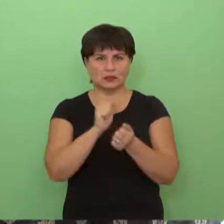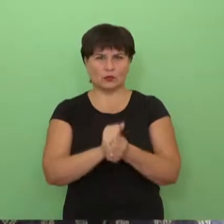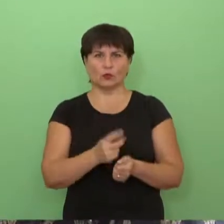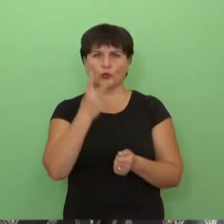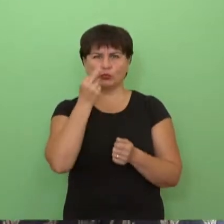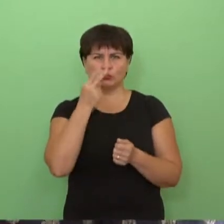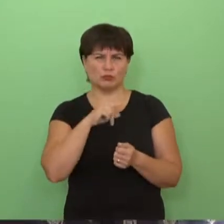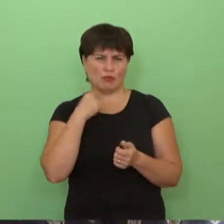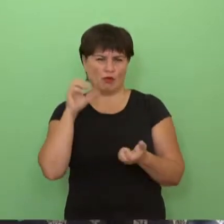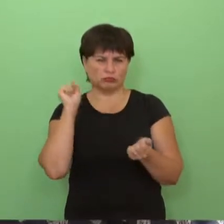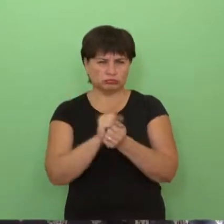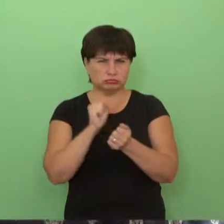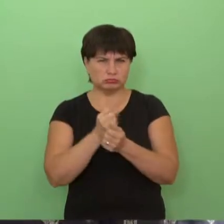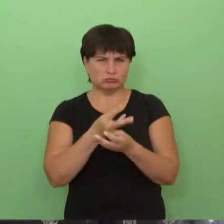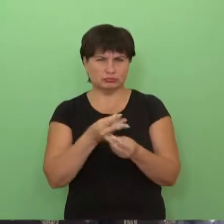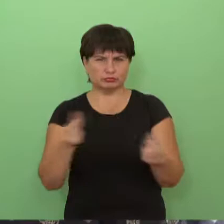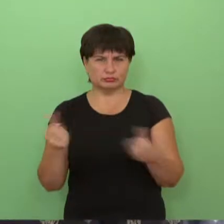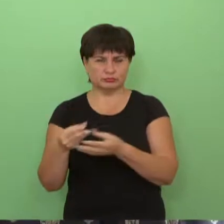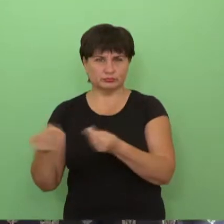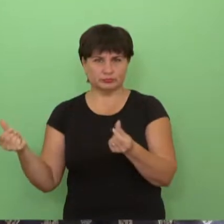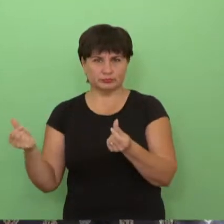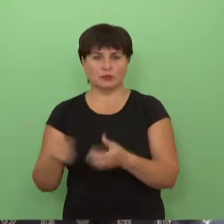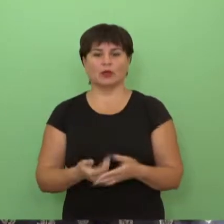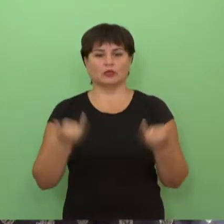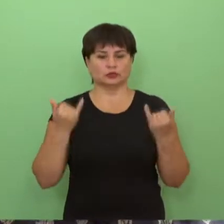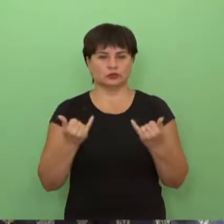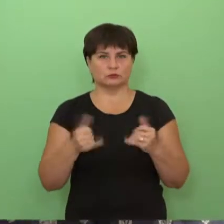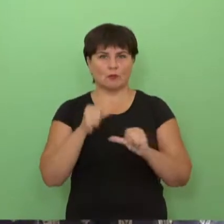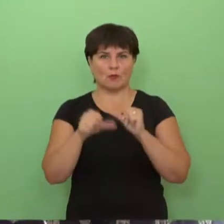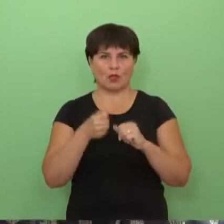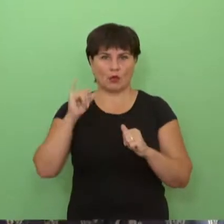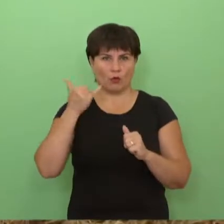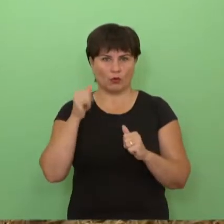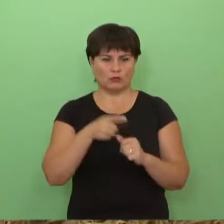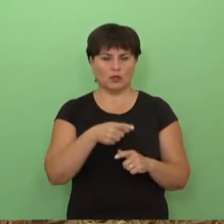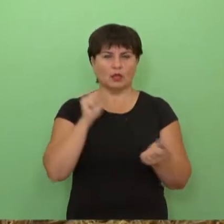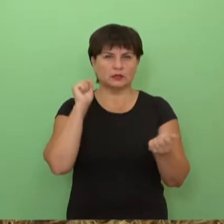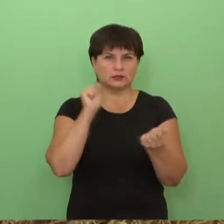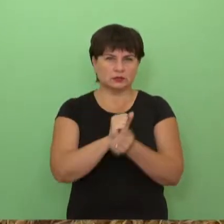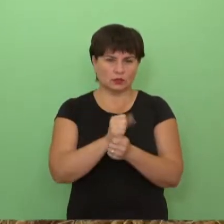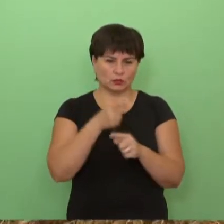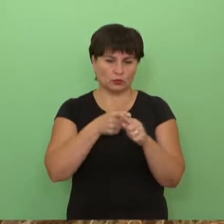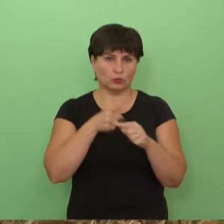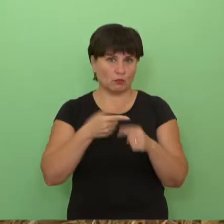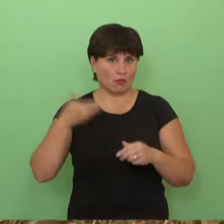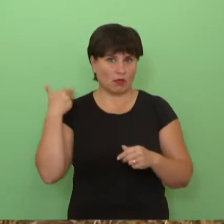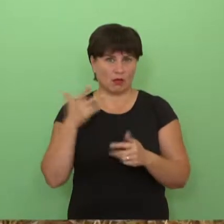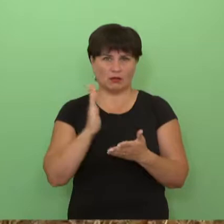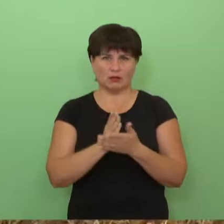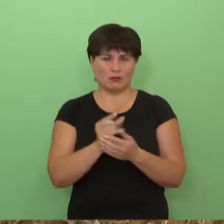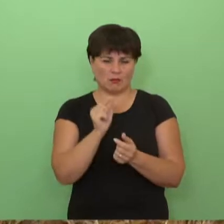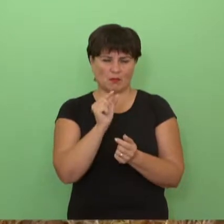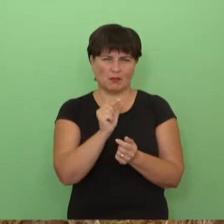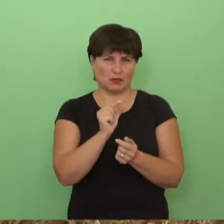praradimai derlių. Tai iš šiais metais yra kokybė, tas sudžiovintas grūdas per ankstys yra nedidelis. Visi